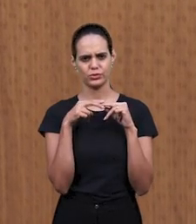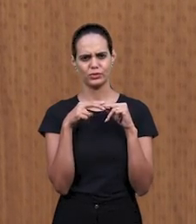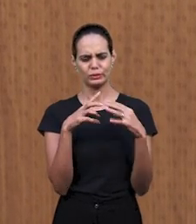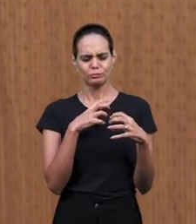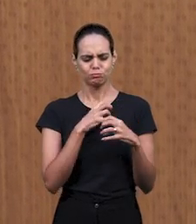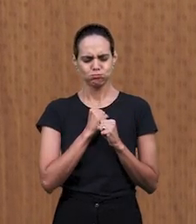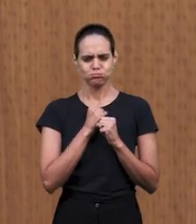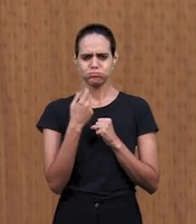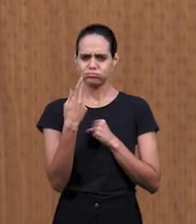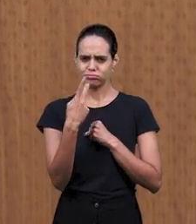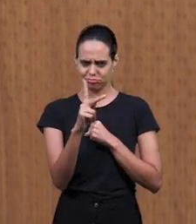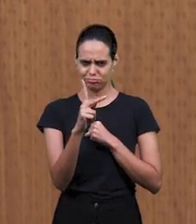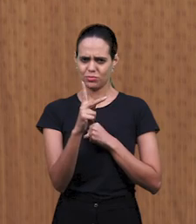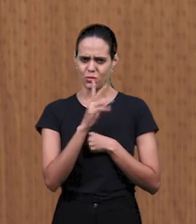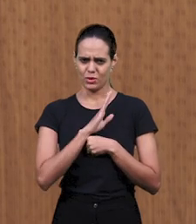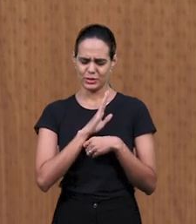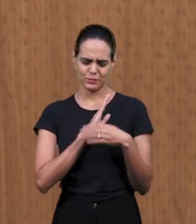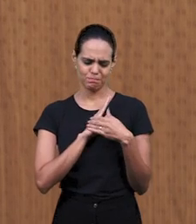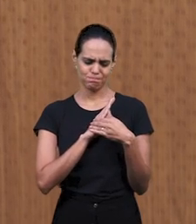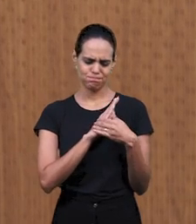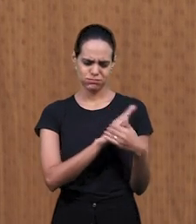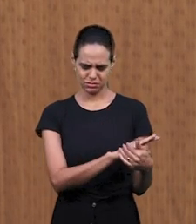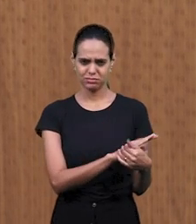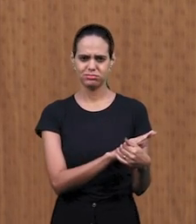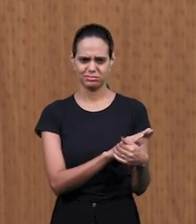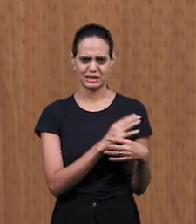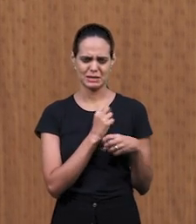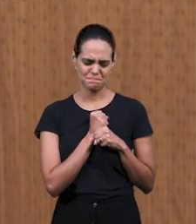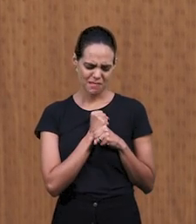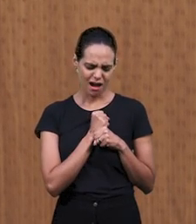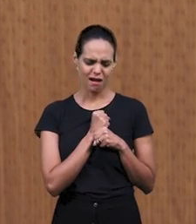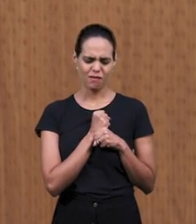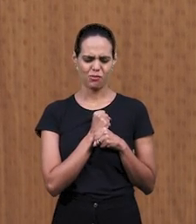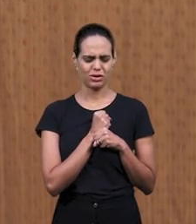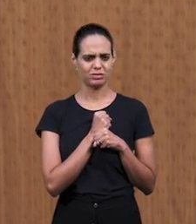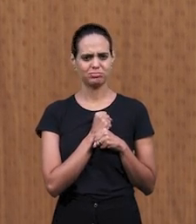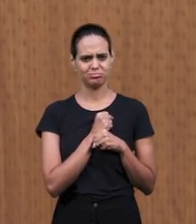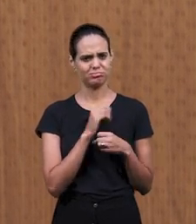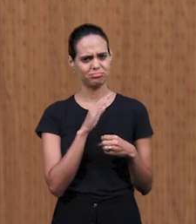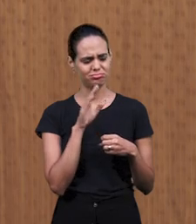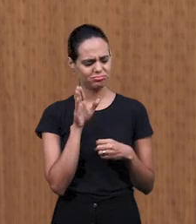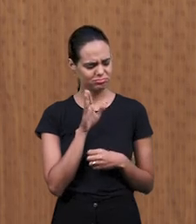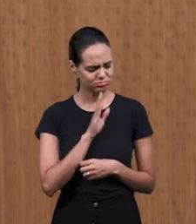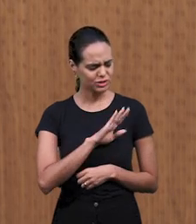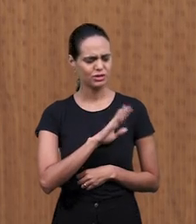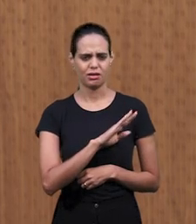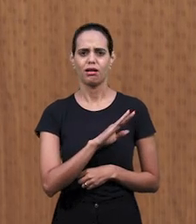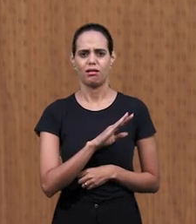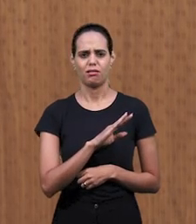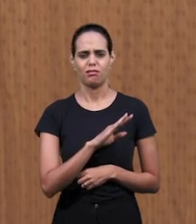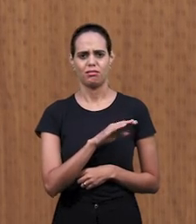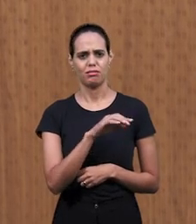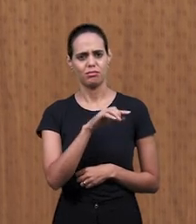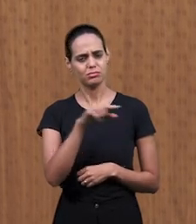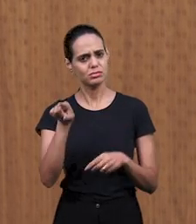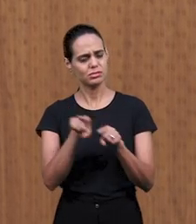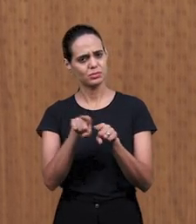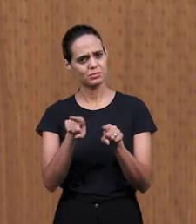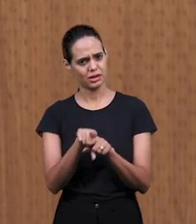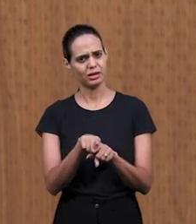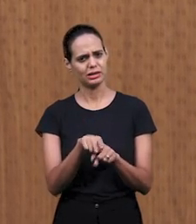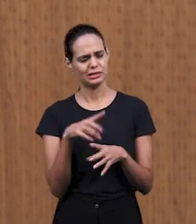всякую горечь из ваших сердец, всякие горькие корни, чтобы вы могли в состоянии участвовать в